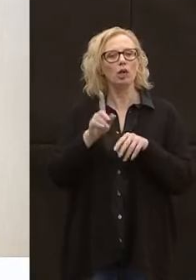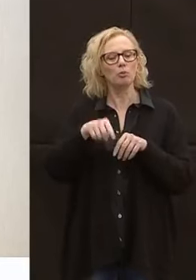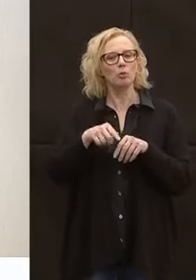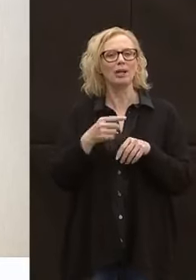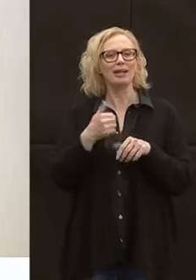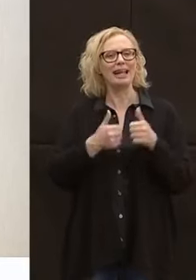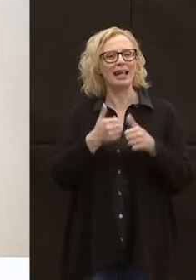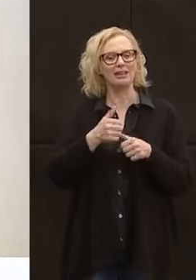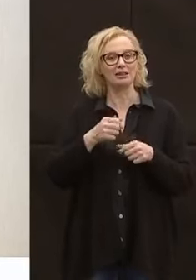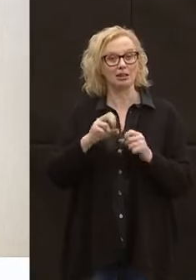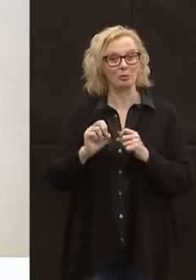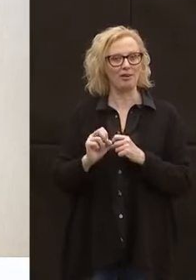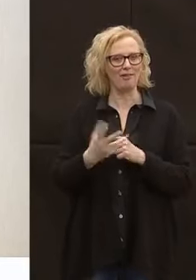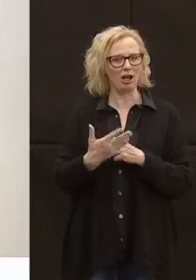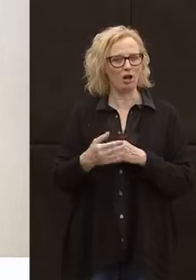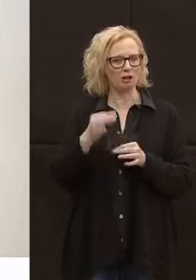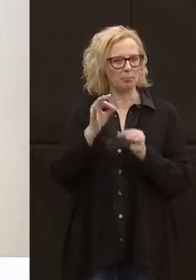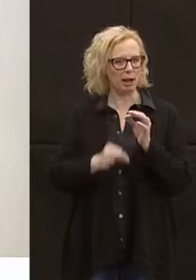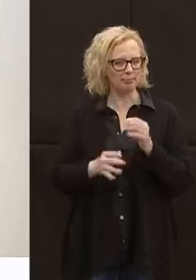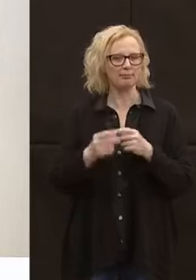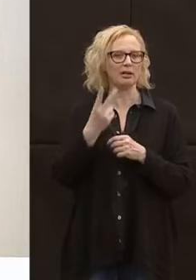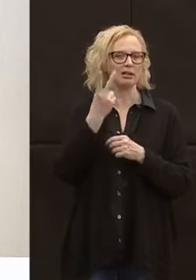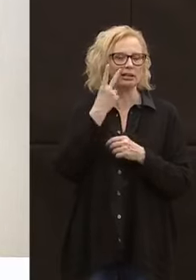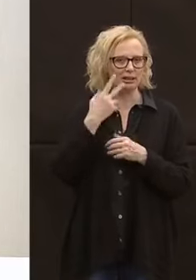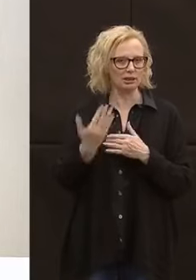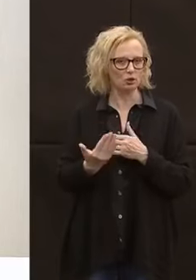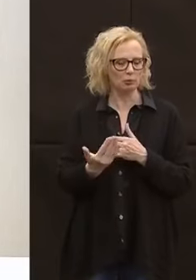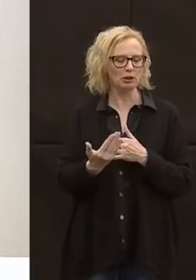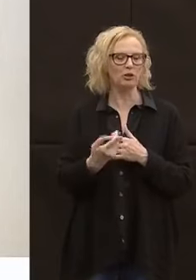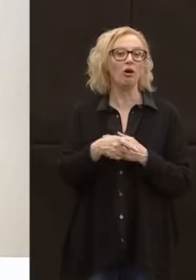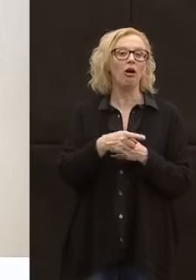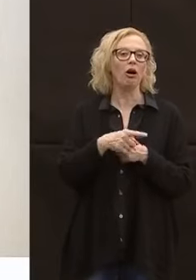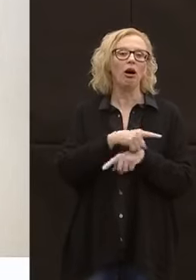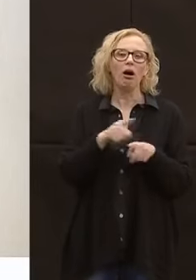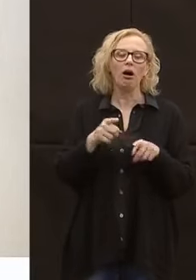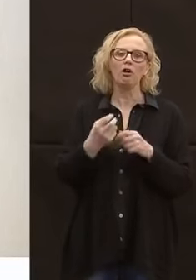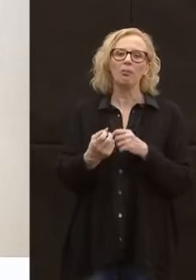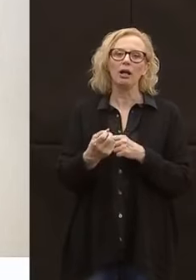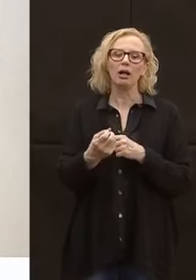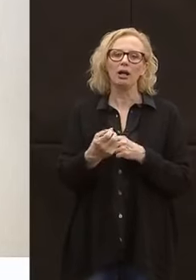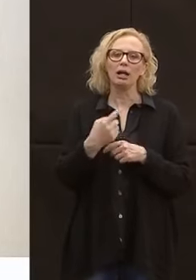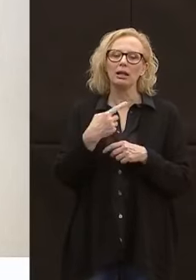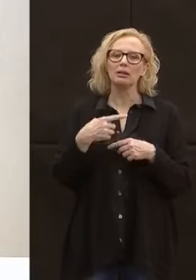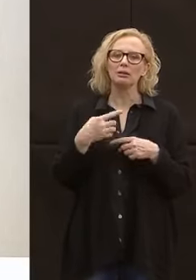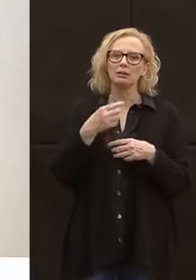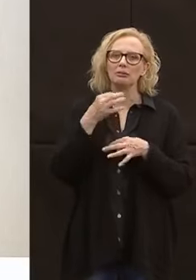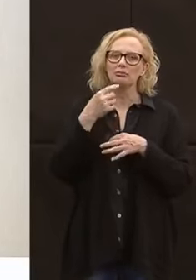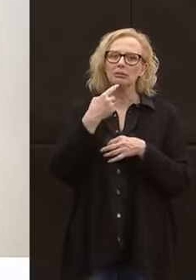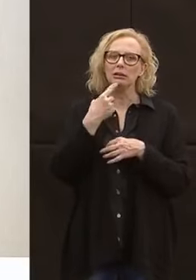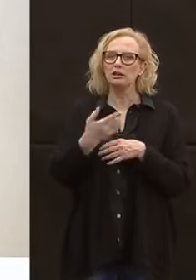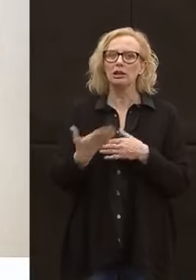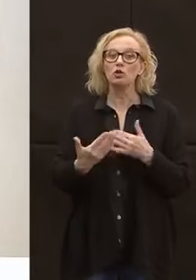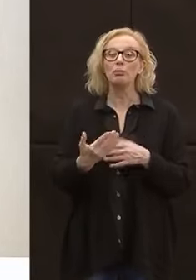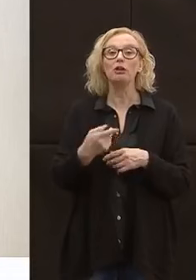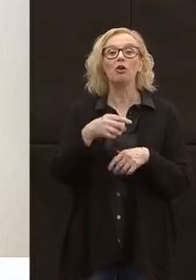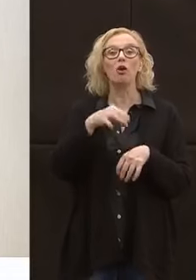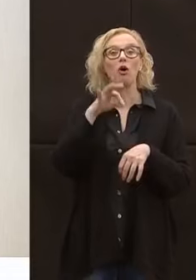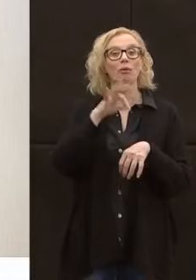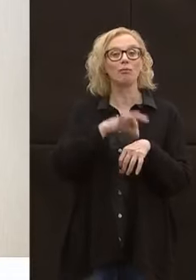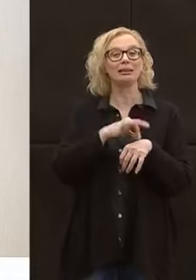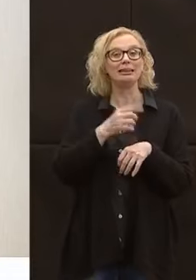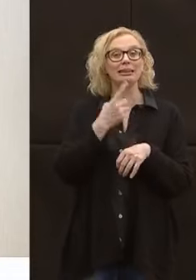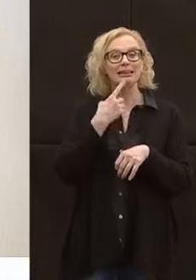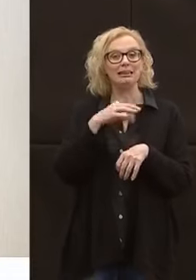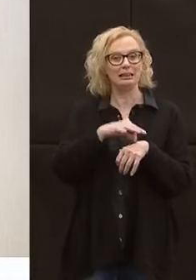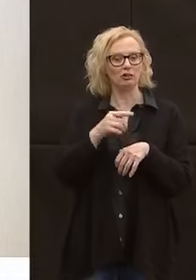rapida che come abbiamo detto più volte danno delle indicazioni importanti per quanto riguarda i pazienti sintomatici e la facciamo